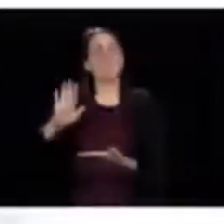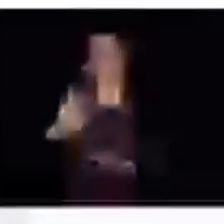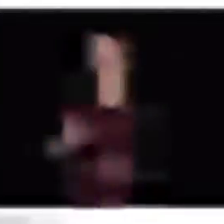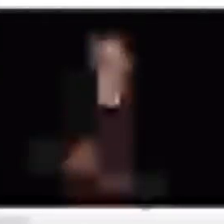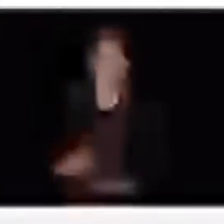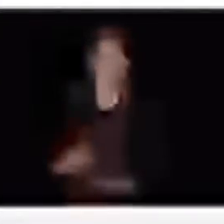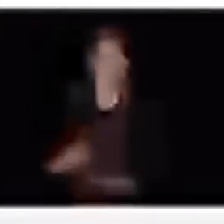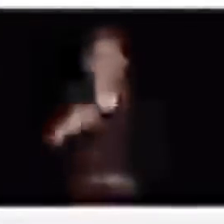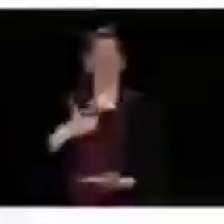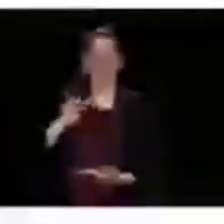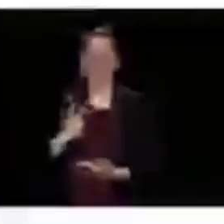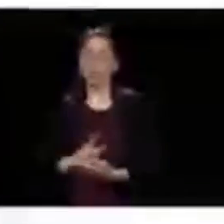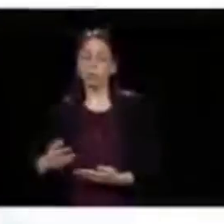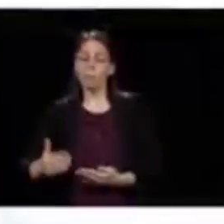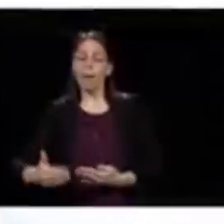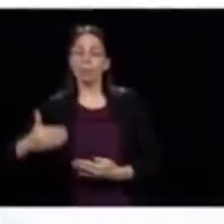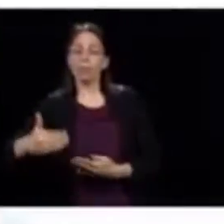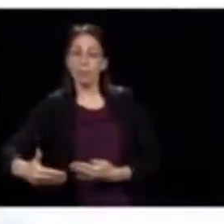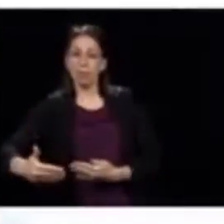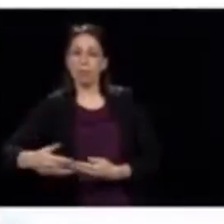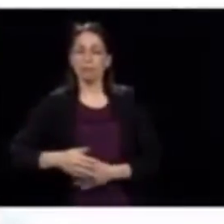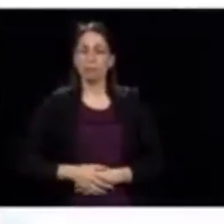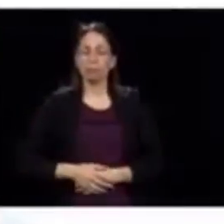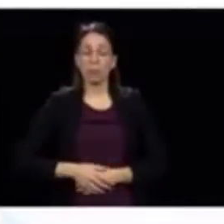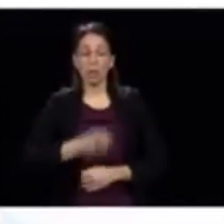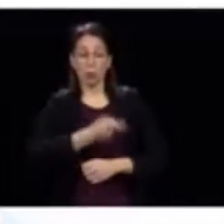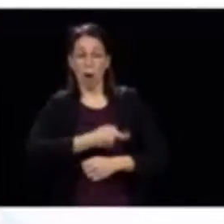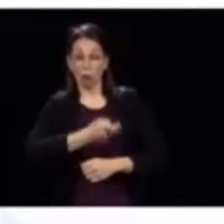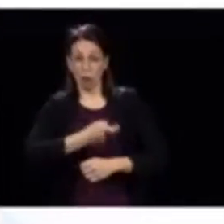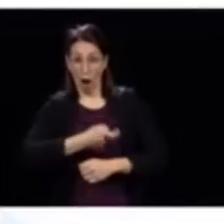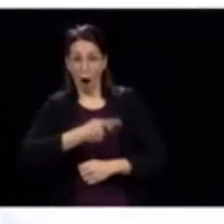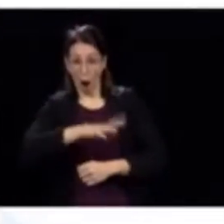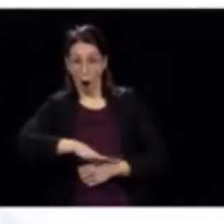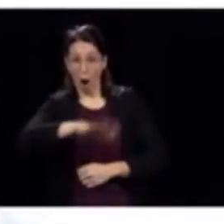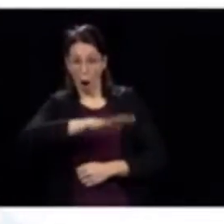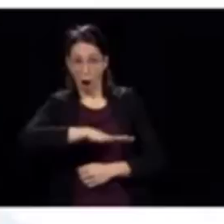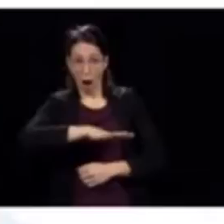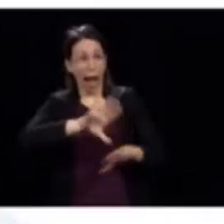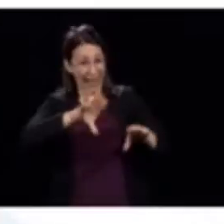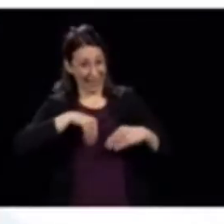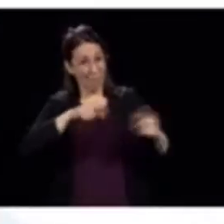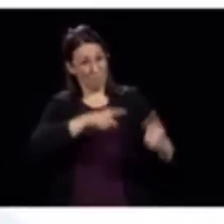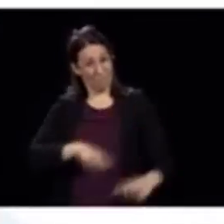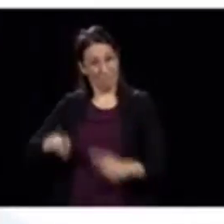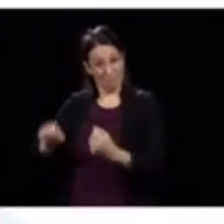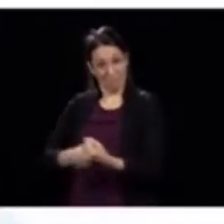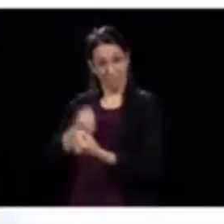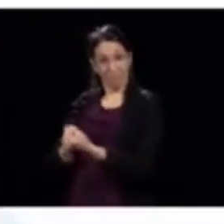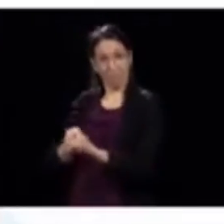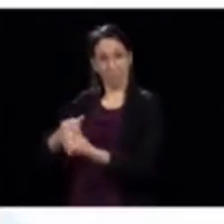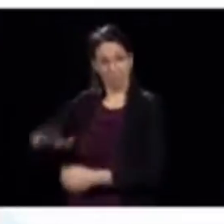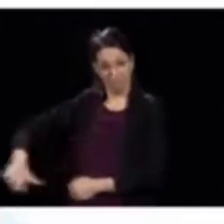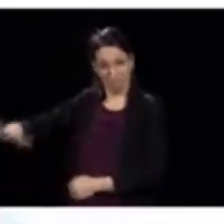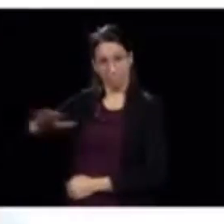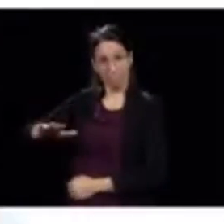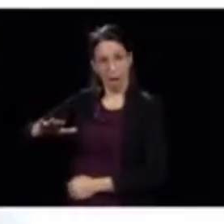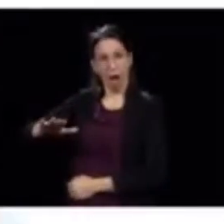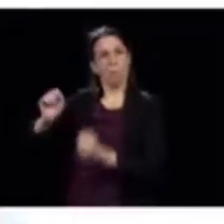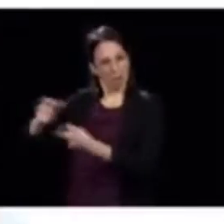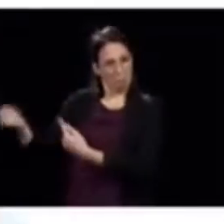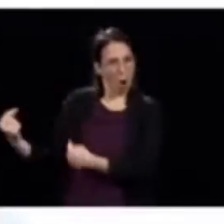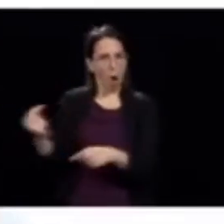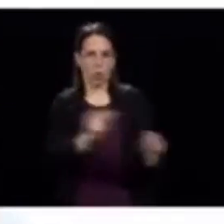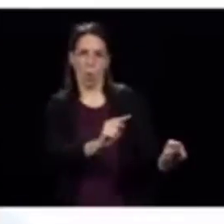pense que sur une période de deux semaines, la partie des médecins qui ont accepté de venir en CHSLD